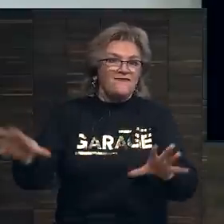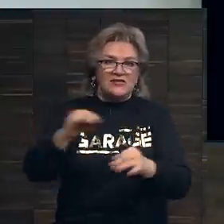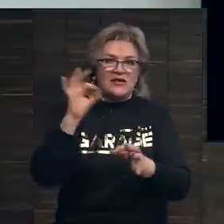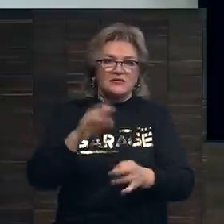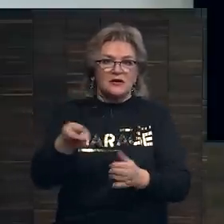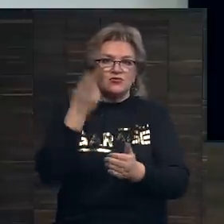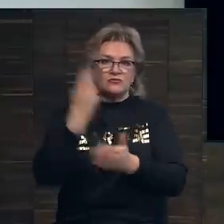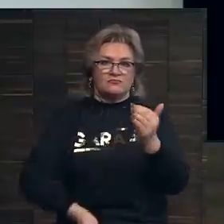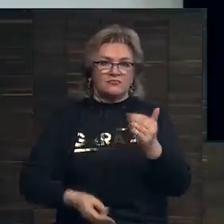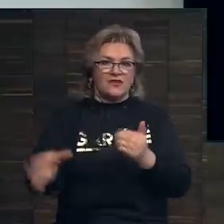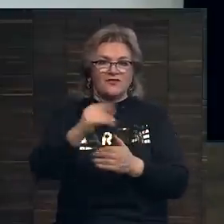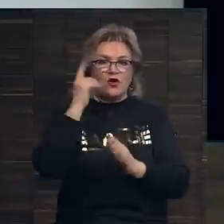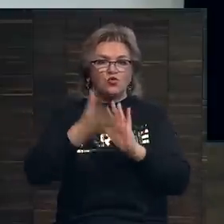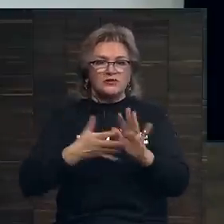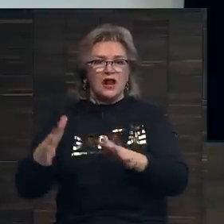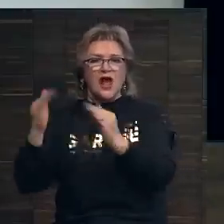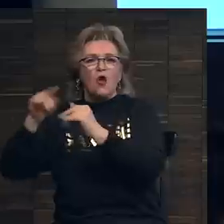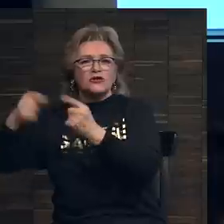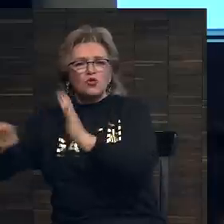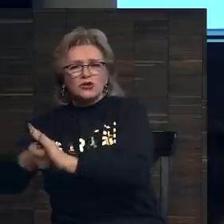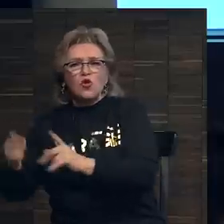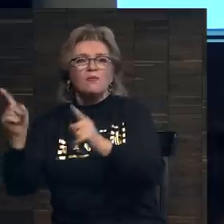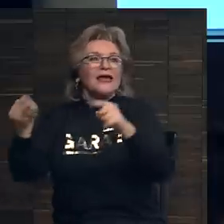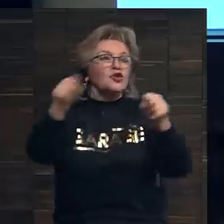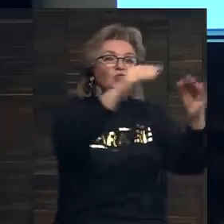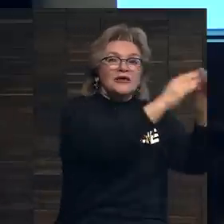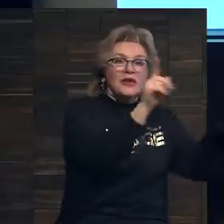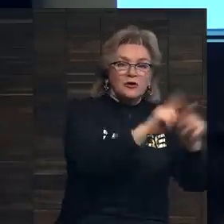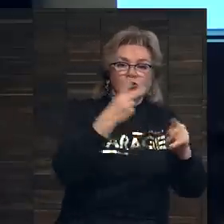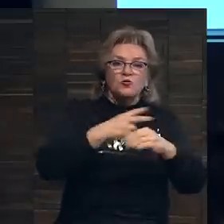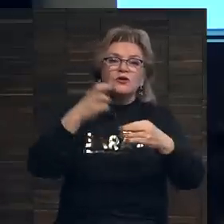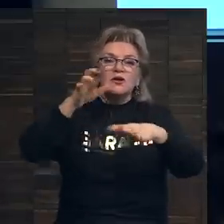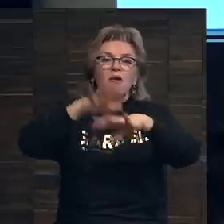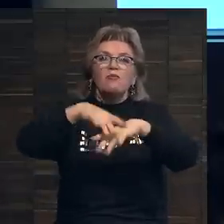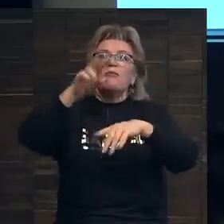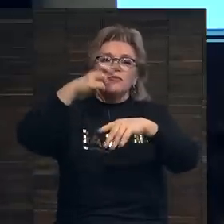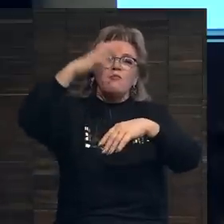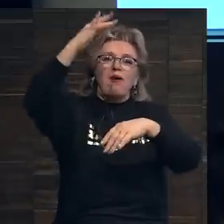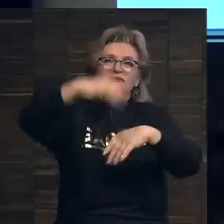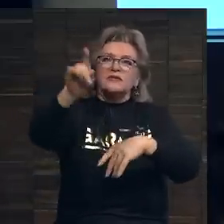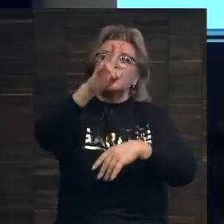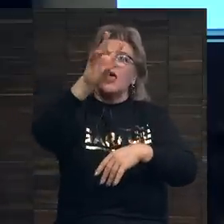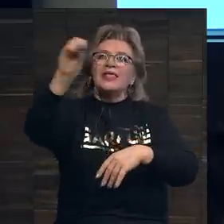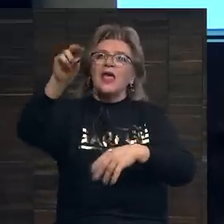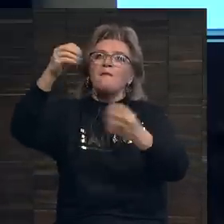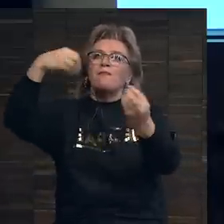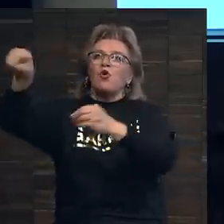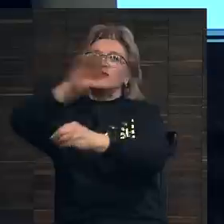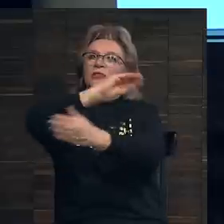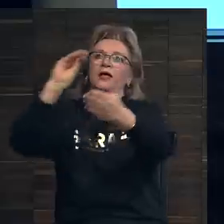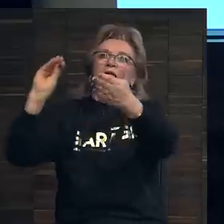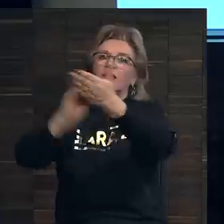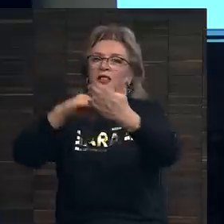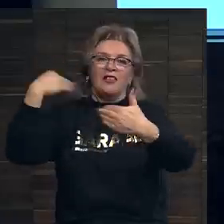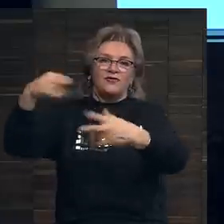сразу об этом узнают. И сам аукционный дом, и другие дома смотрят в свои базы данных, там будет написано «Не продано». Этот ярлык закрепится за